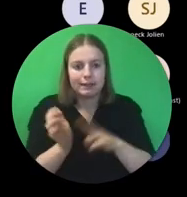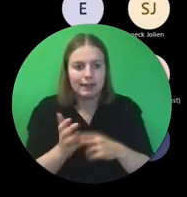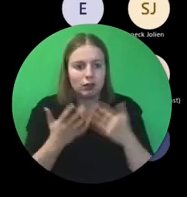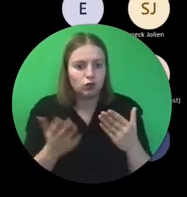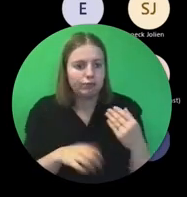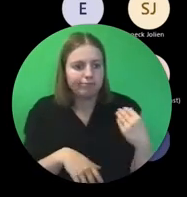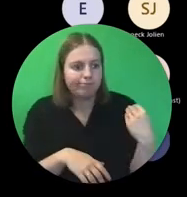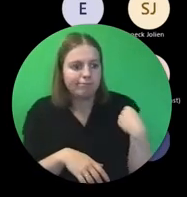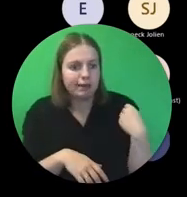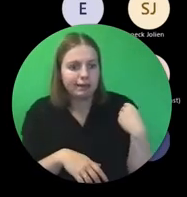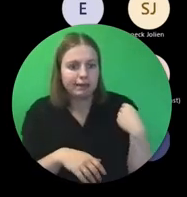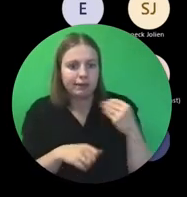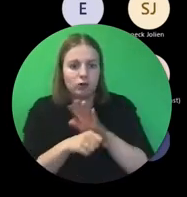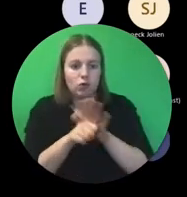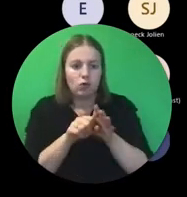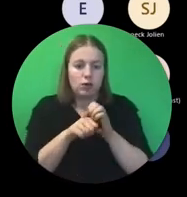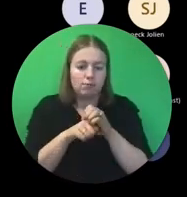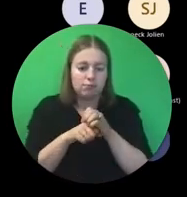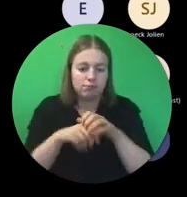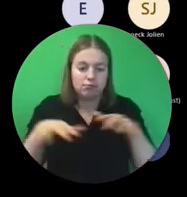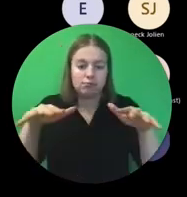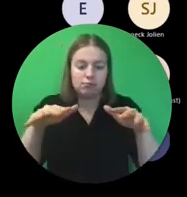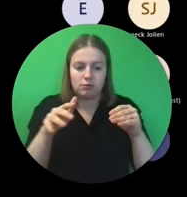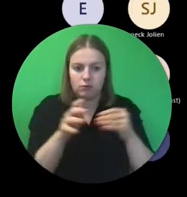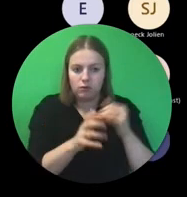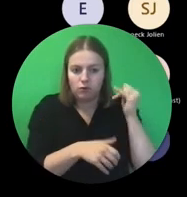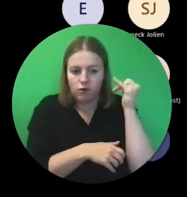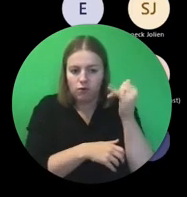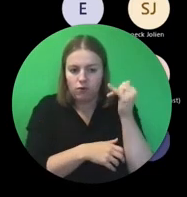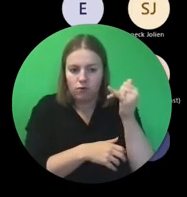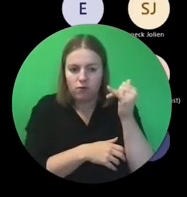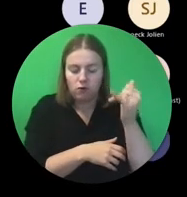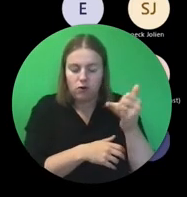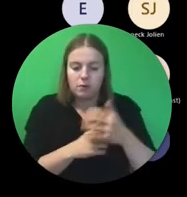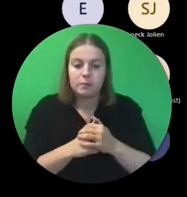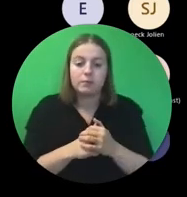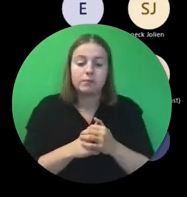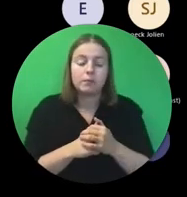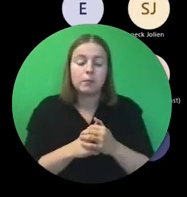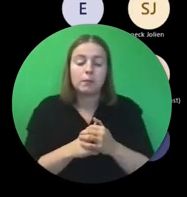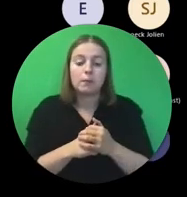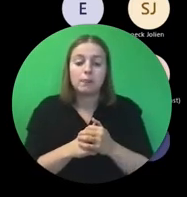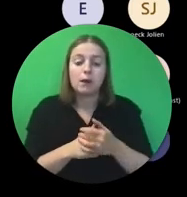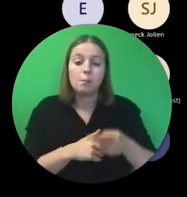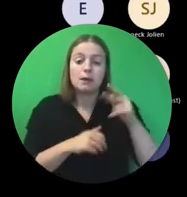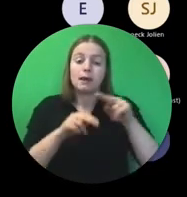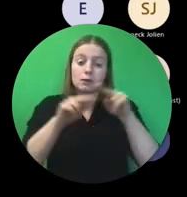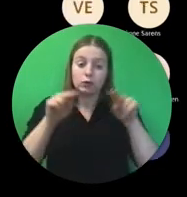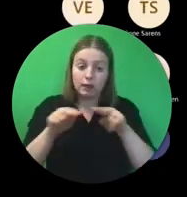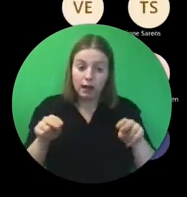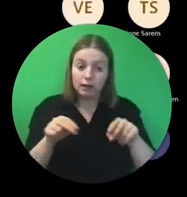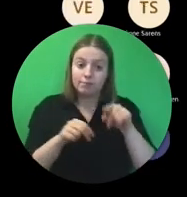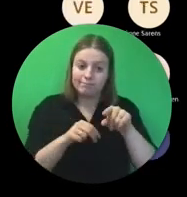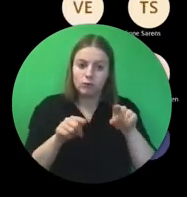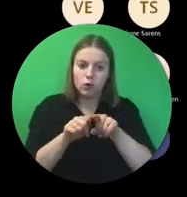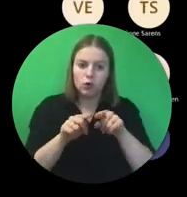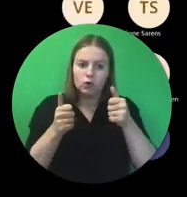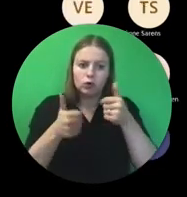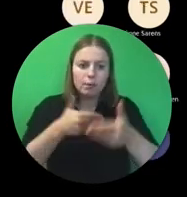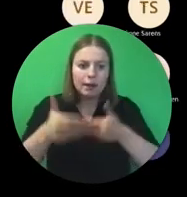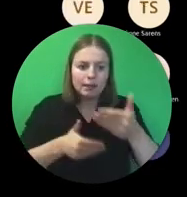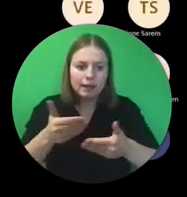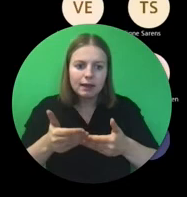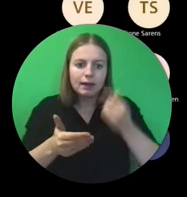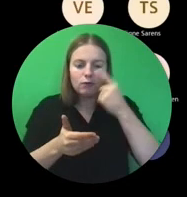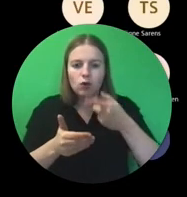recente epidemie die ons nog steeds teistert. Internationalisering is ook een manier om te groeien naar